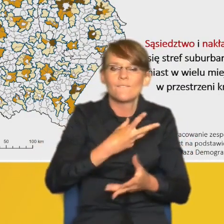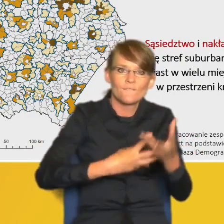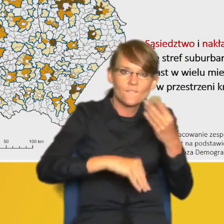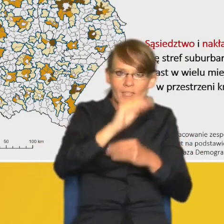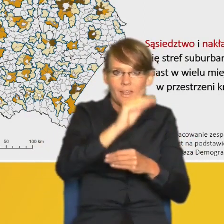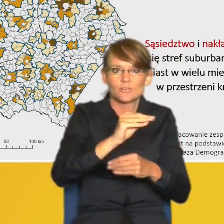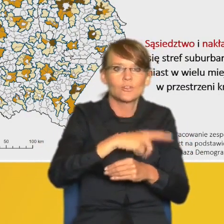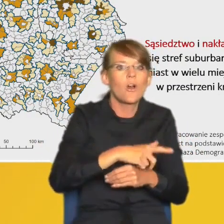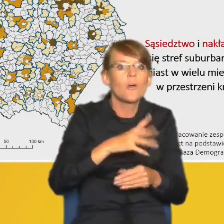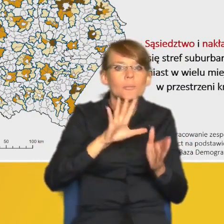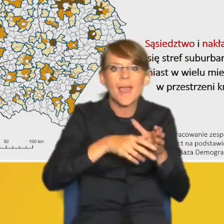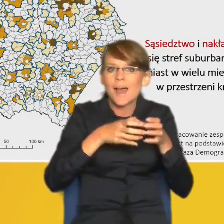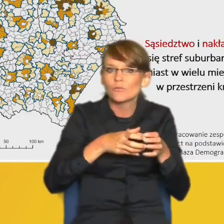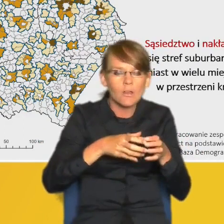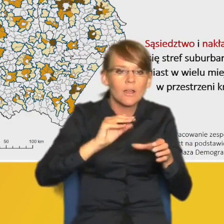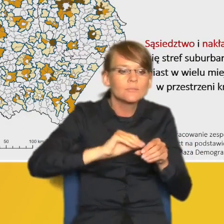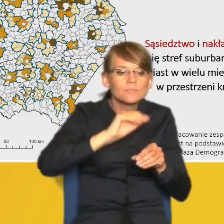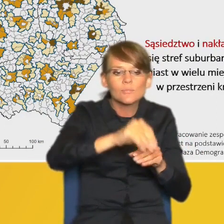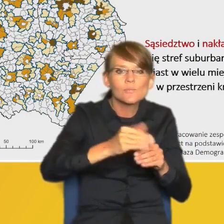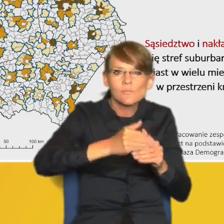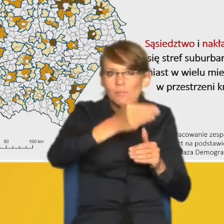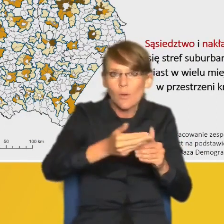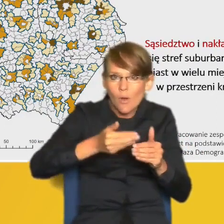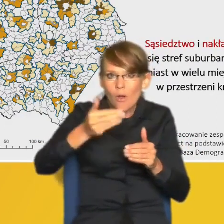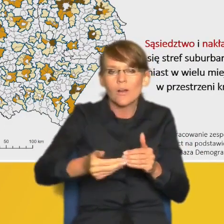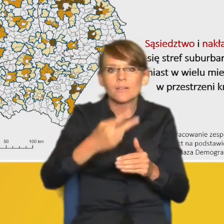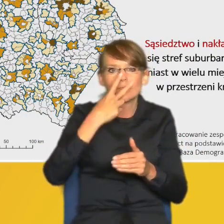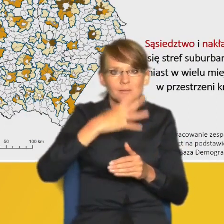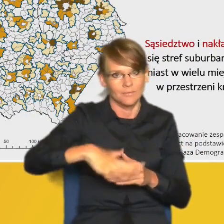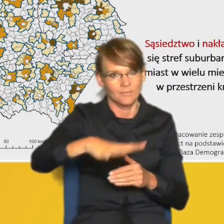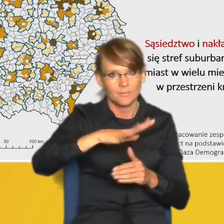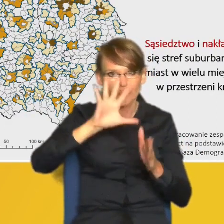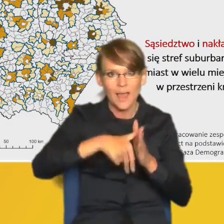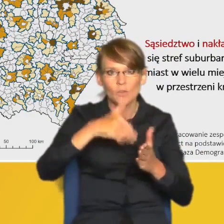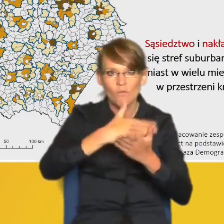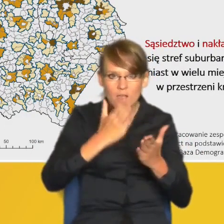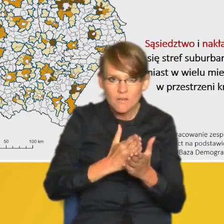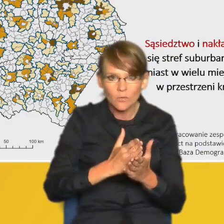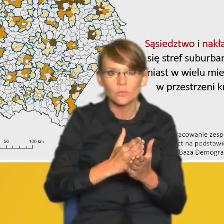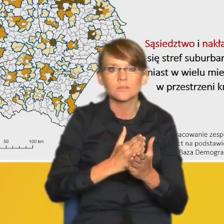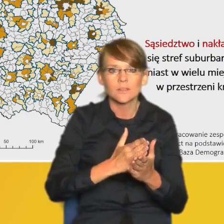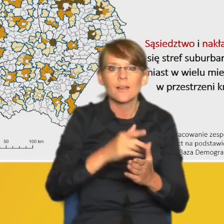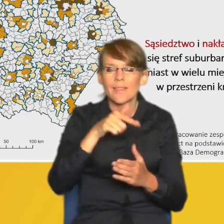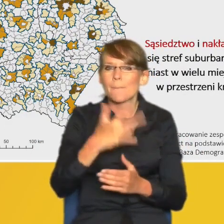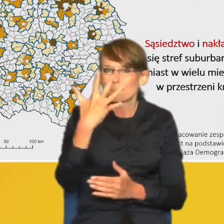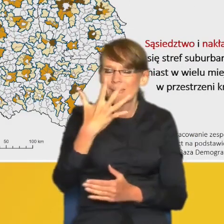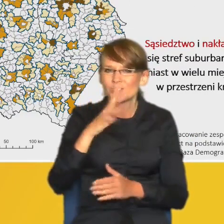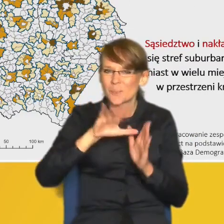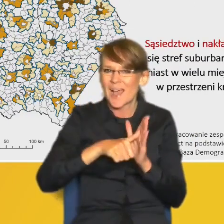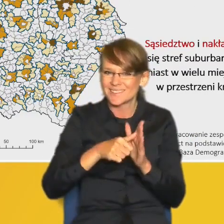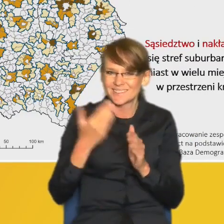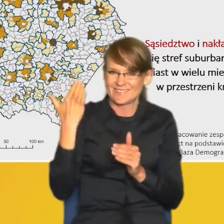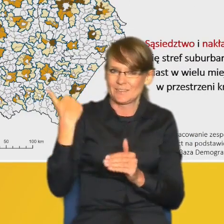suburbanizacji uwidacznia nam się w przypadku stref podmiejskich miast wojewódzkich, zwłaszcza tych pięciu, o których wcześniej